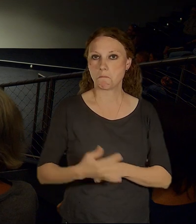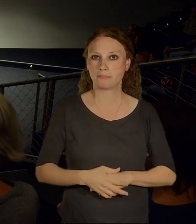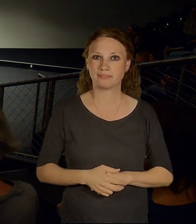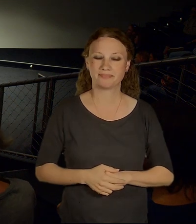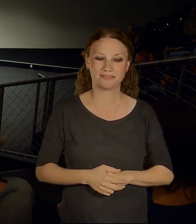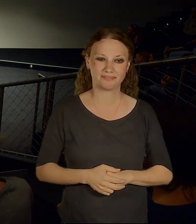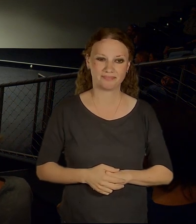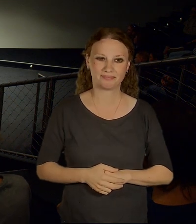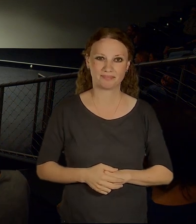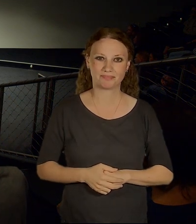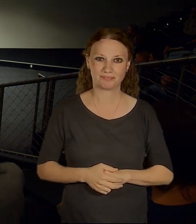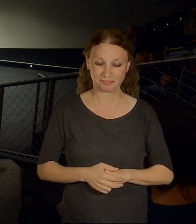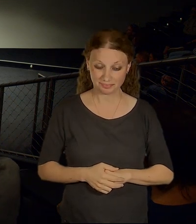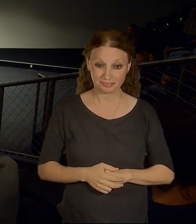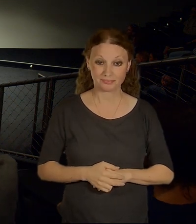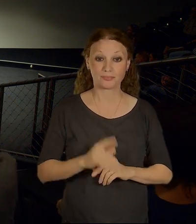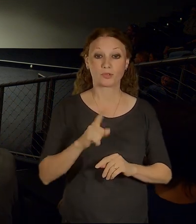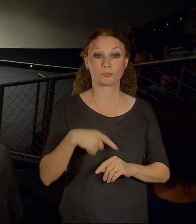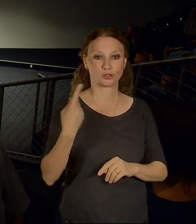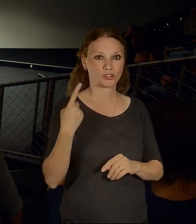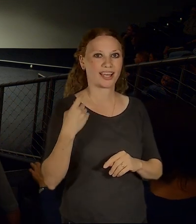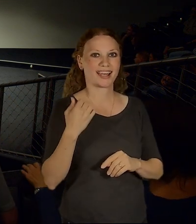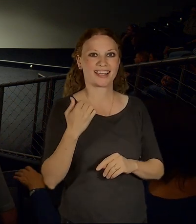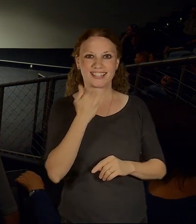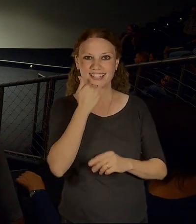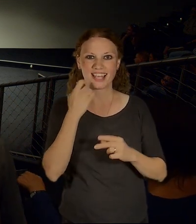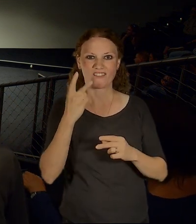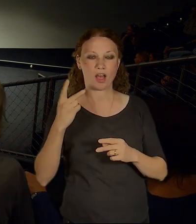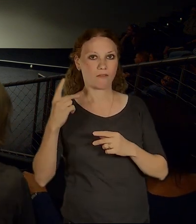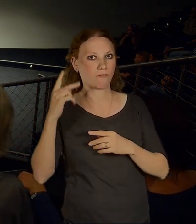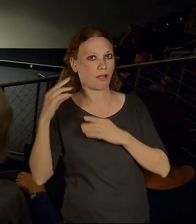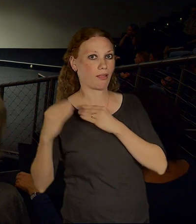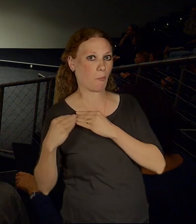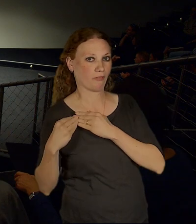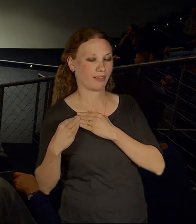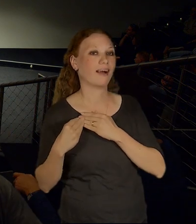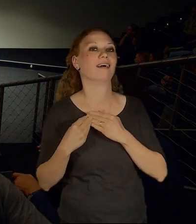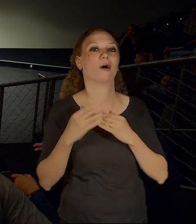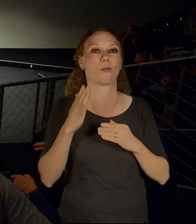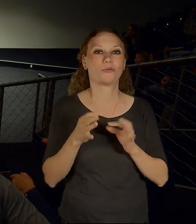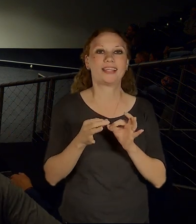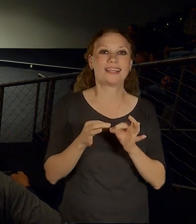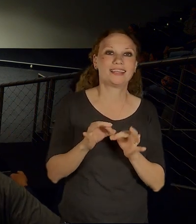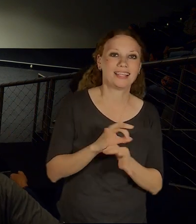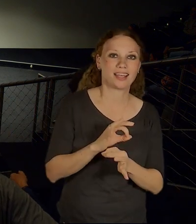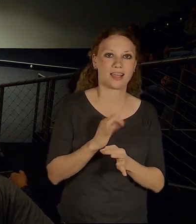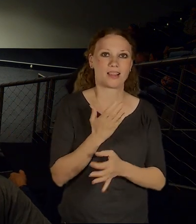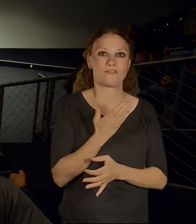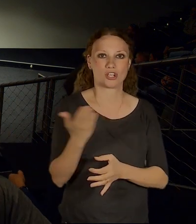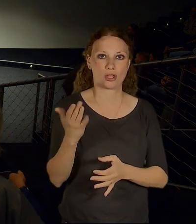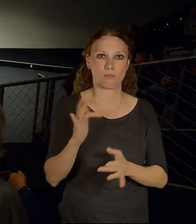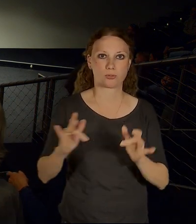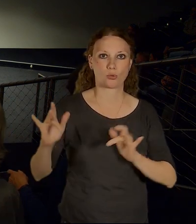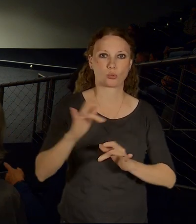Tak příště, jak mi tady napověděl Zdeněk Velfl, nás čekají detaily veřejného prostoru, což je samozřejmě důležitá věc,